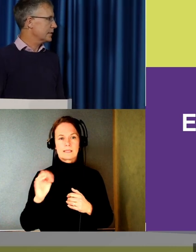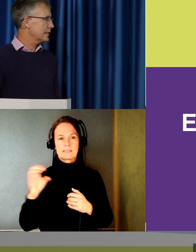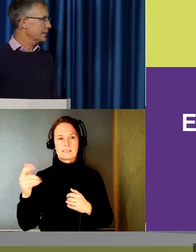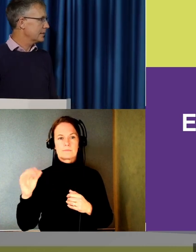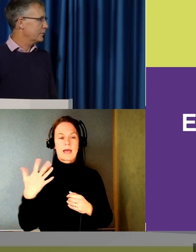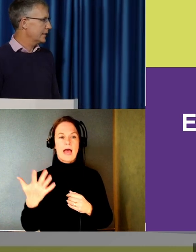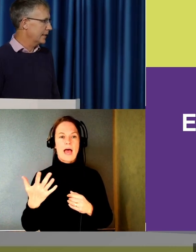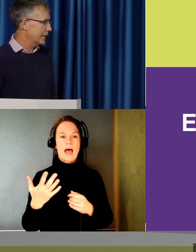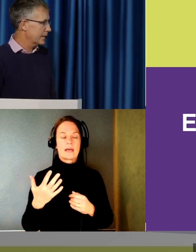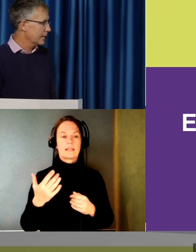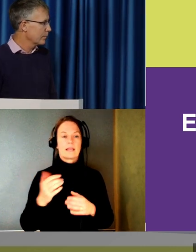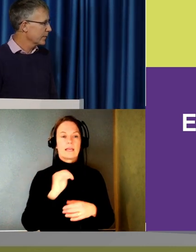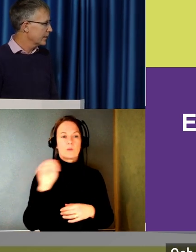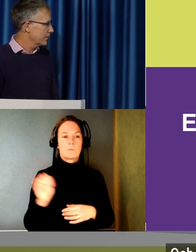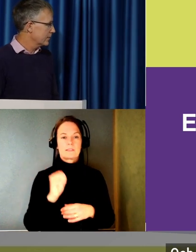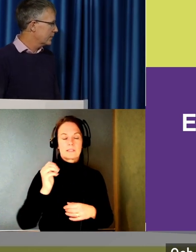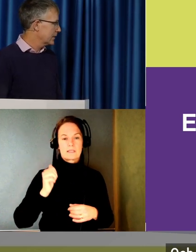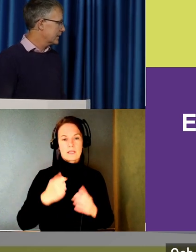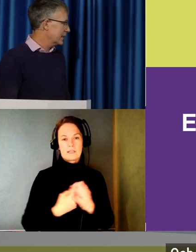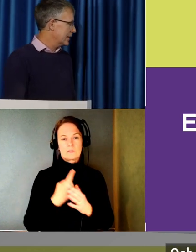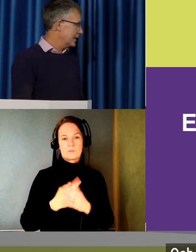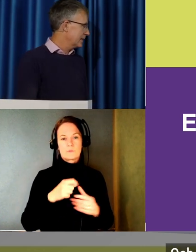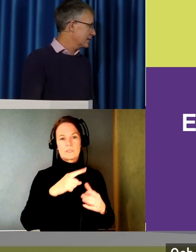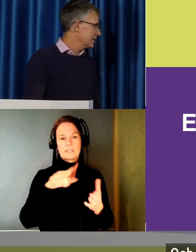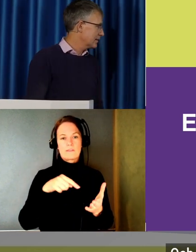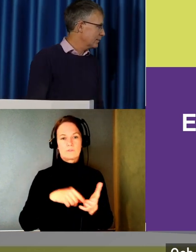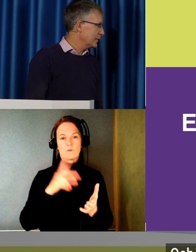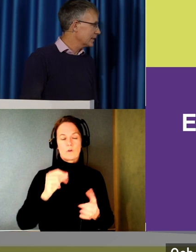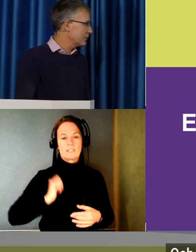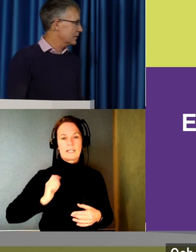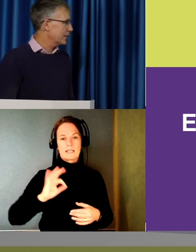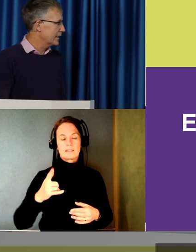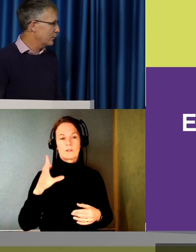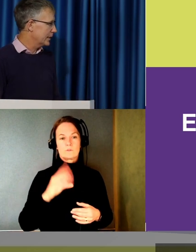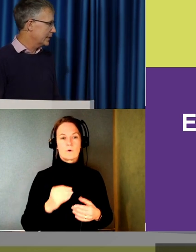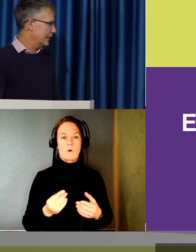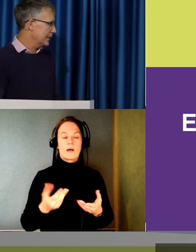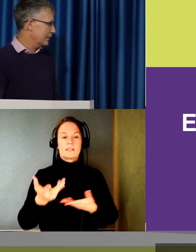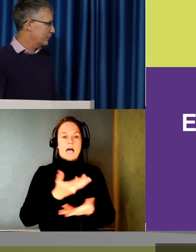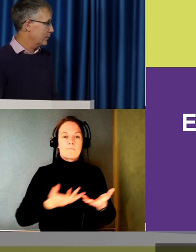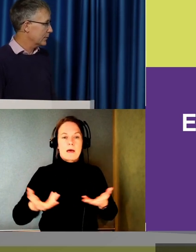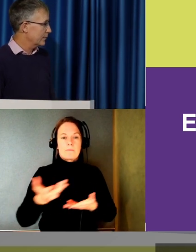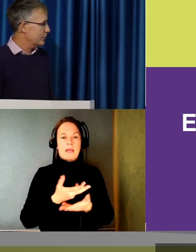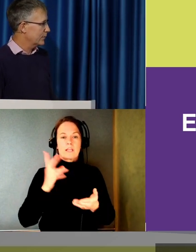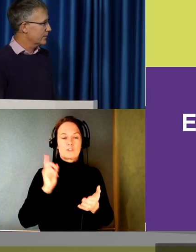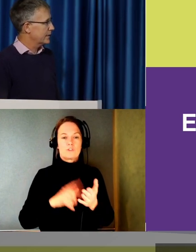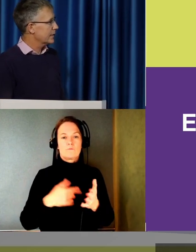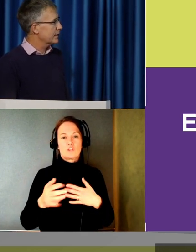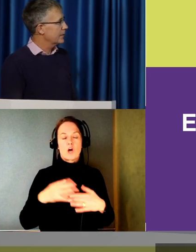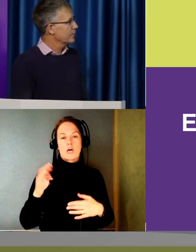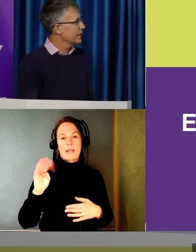resurscenter för tillgänglighet. Och då har man taglinat samarbete för att göra EU mer tillgängligt för personer med